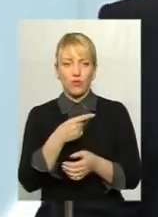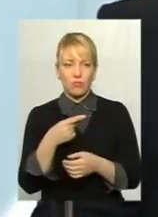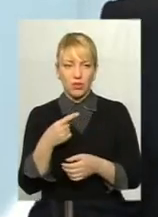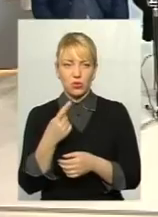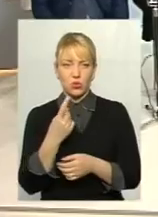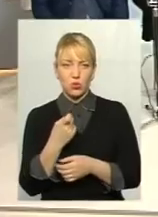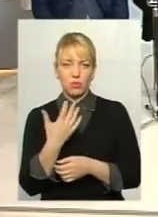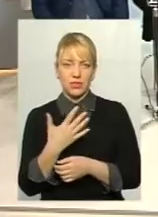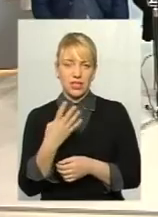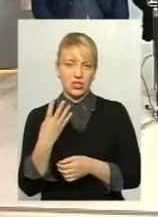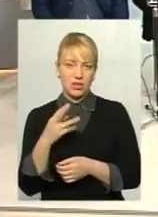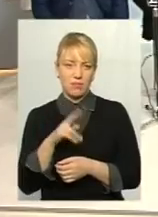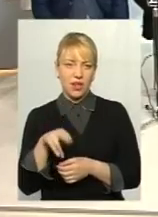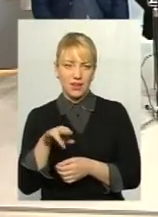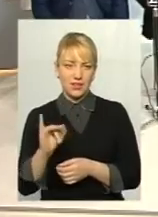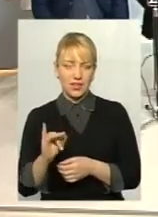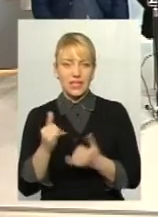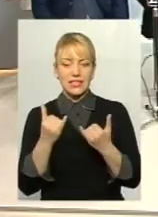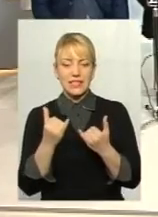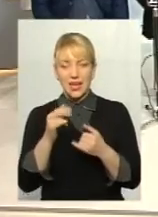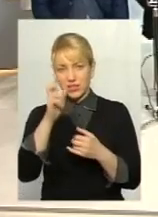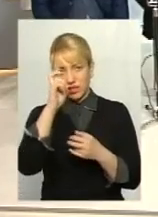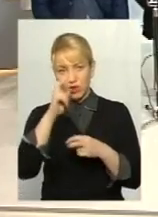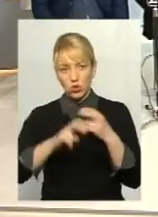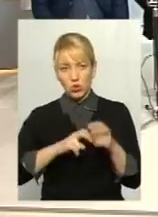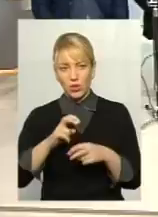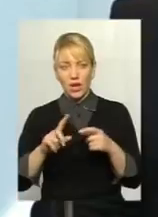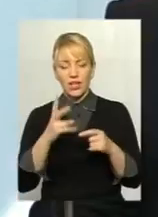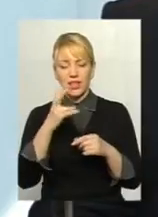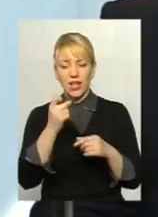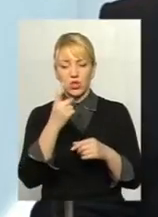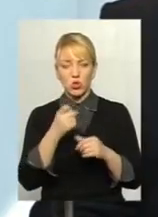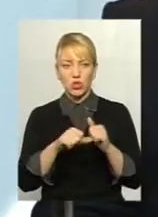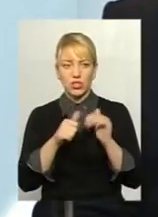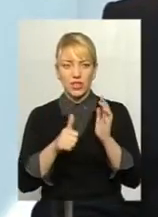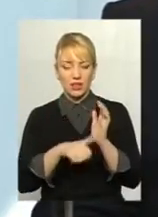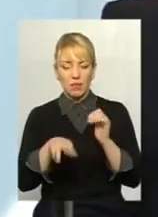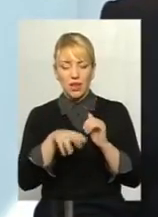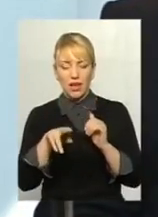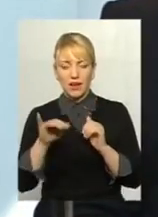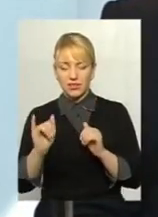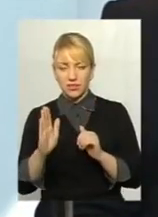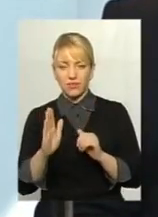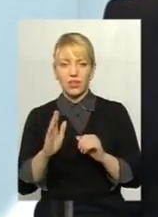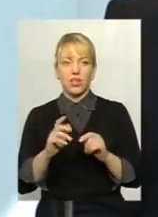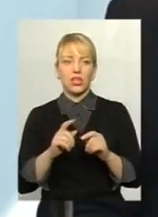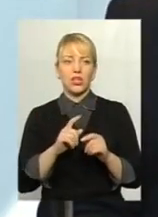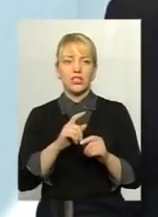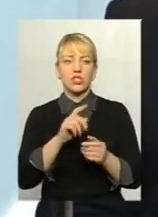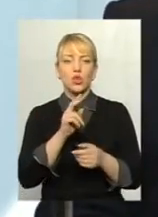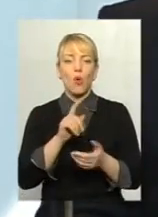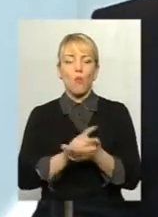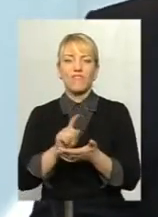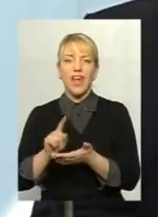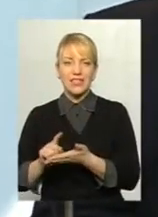мільярди. Далі вона зараз шукає, щоб викупити на 116 мільярдів знову зобов'язань приватбанку. Тому ми якраз